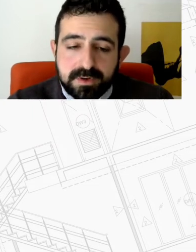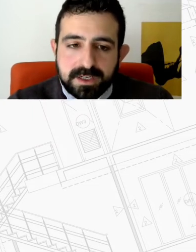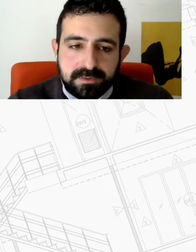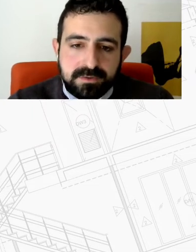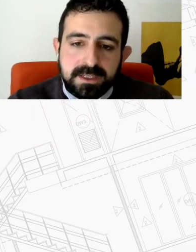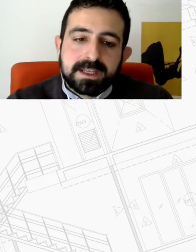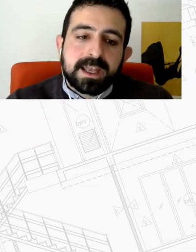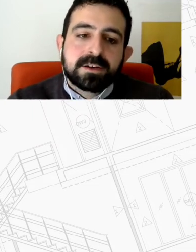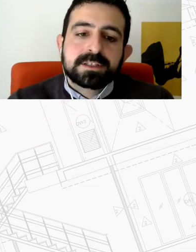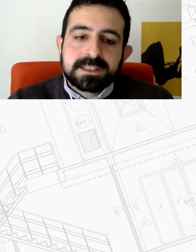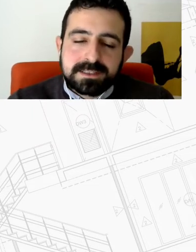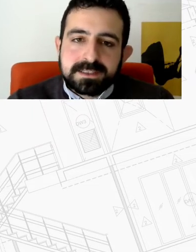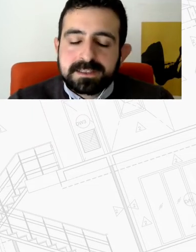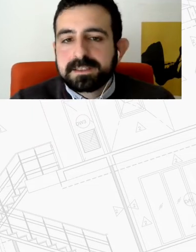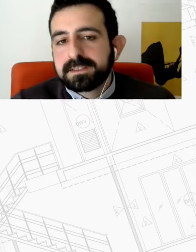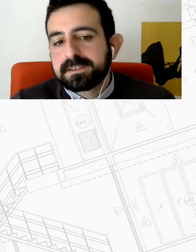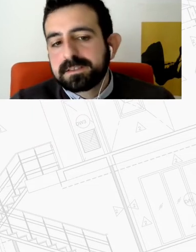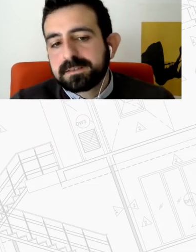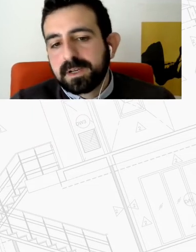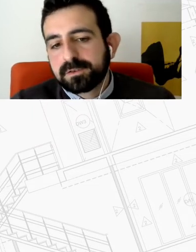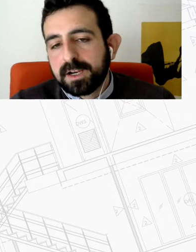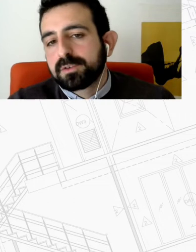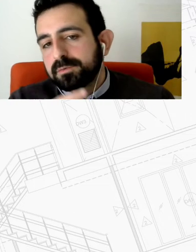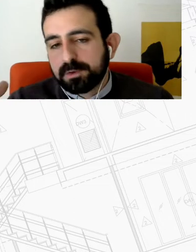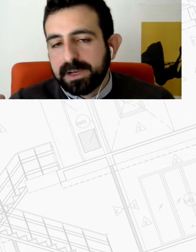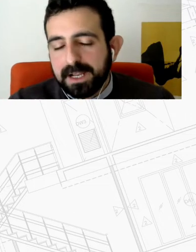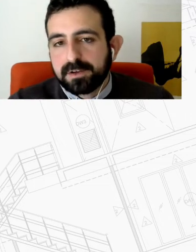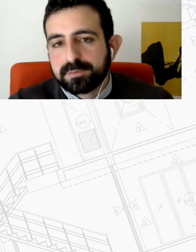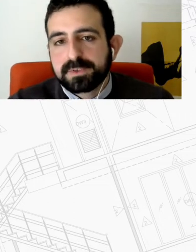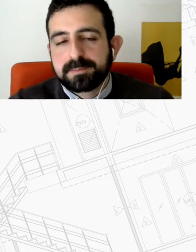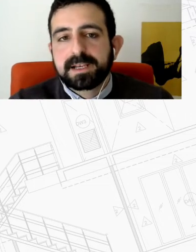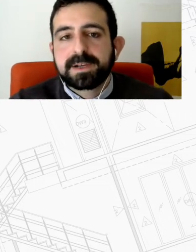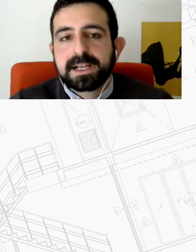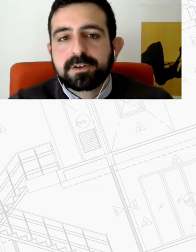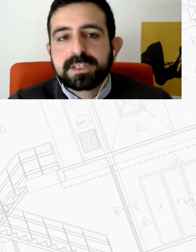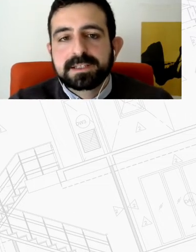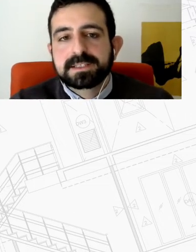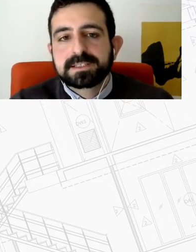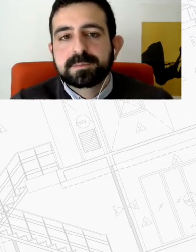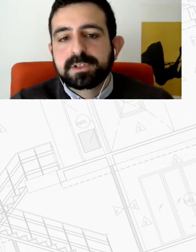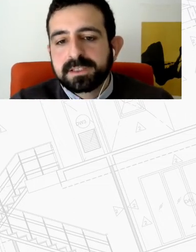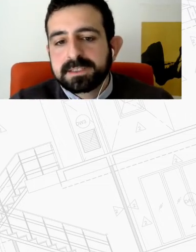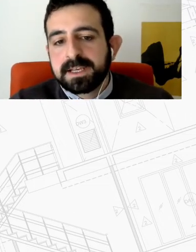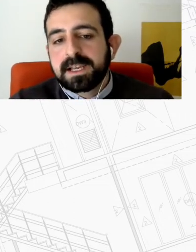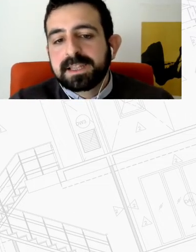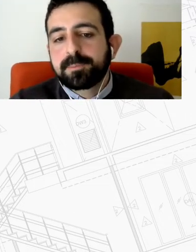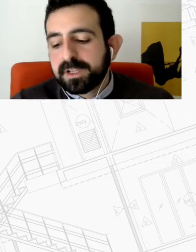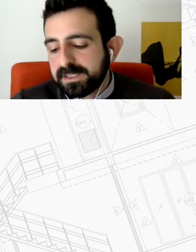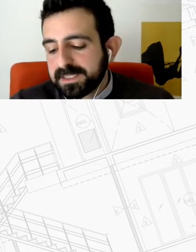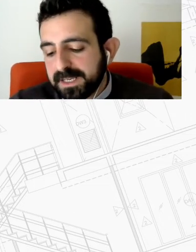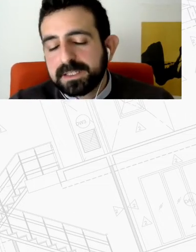αγαθού ενώ η ζήτηση το άλλο μεγάλο οικογένειας της δικαιωτικής πολιτικής